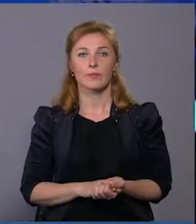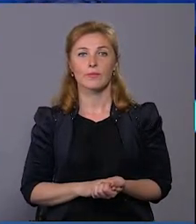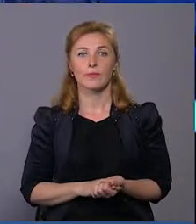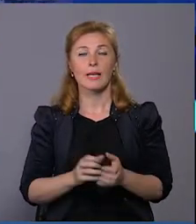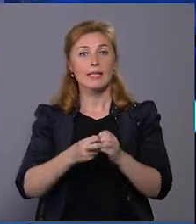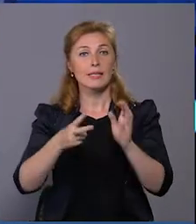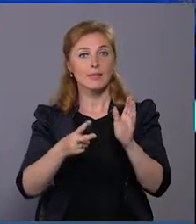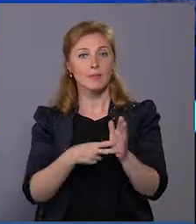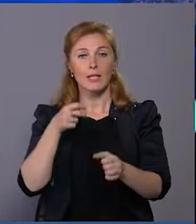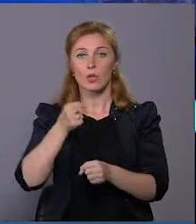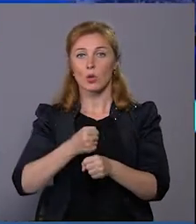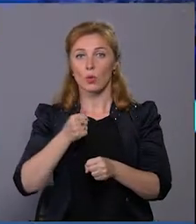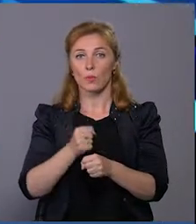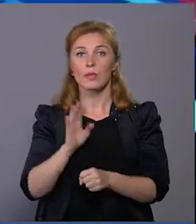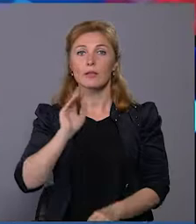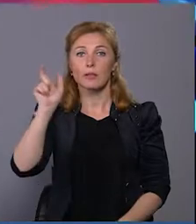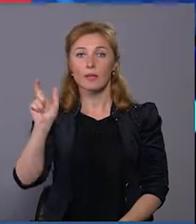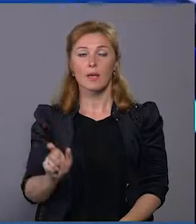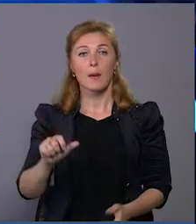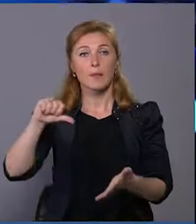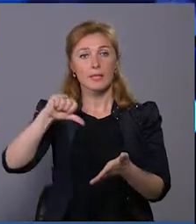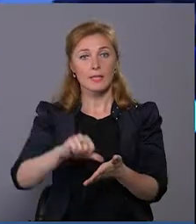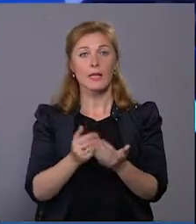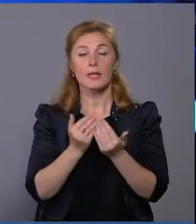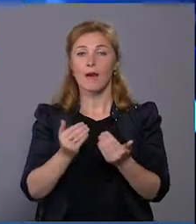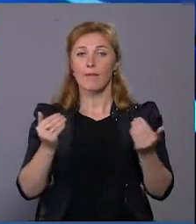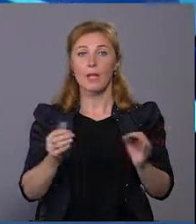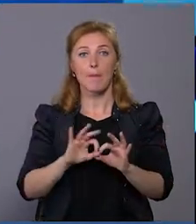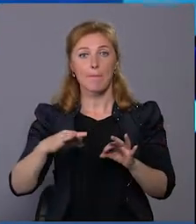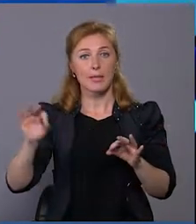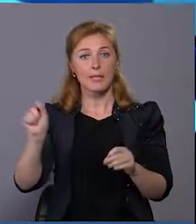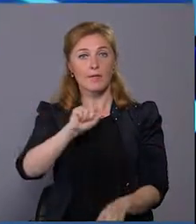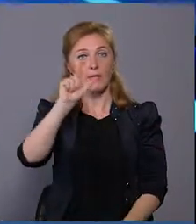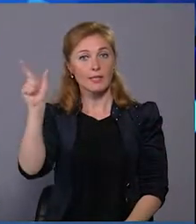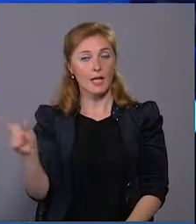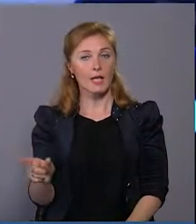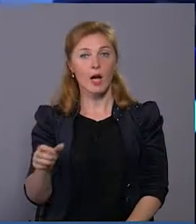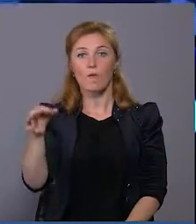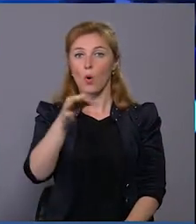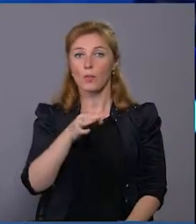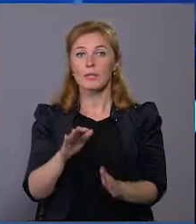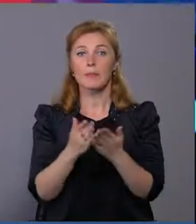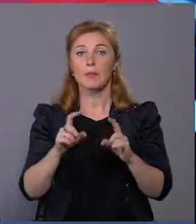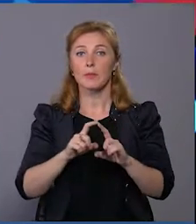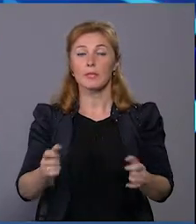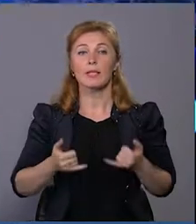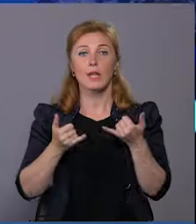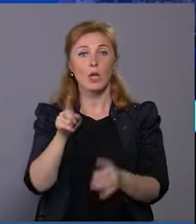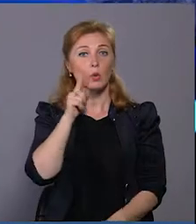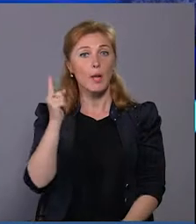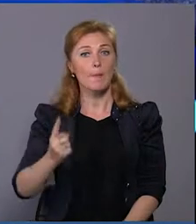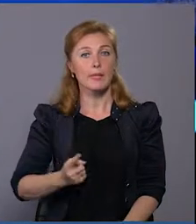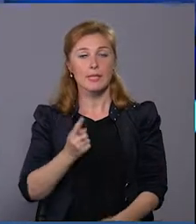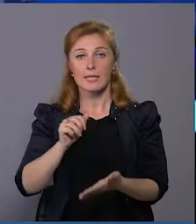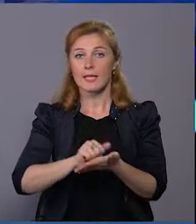17 робіт Олени Марщук представлені на виставці «Бісерна веселка» в обласній бібліотеці для юнацтва. Майстриня